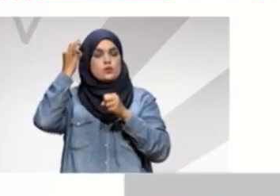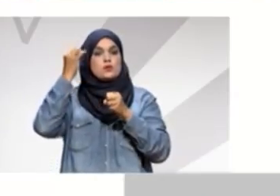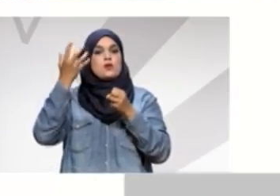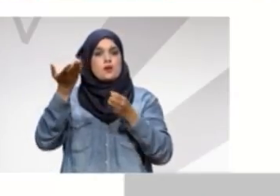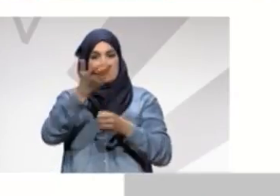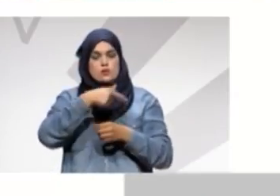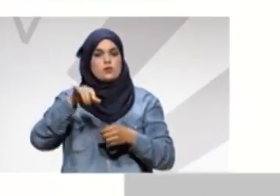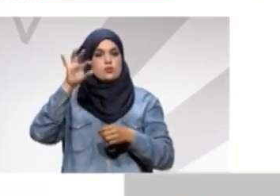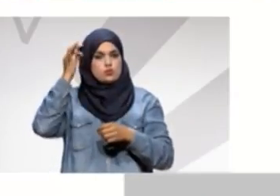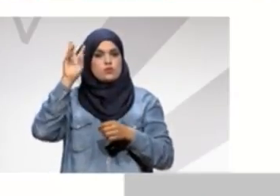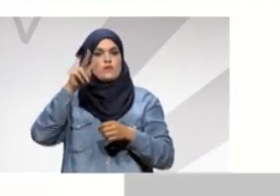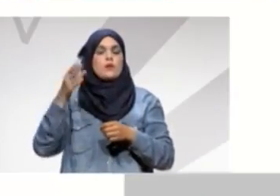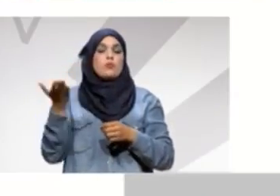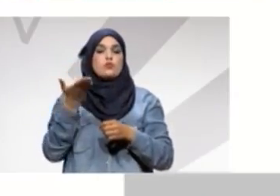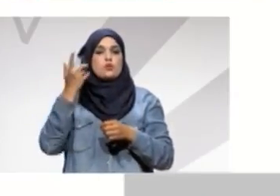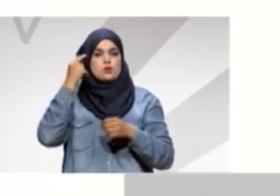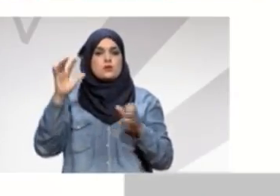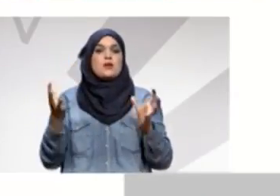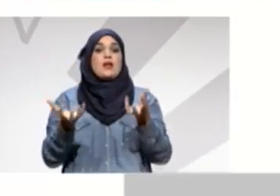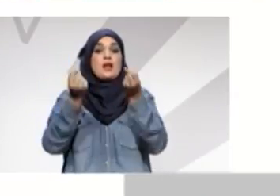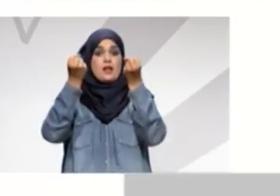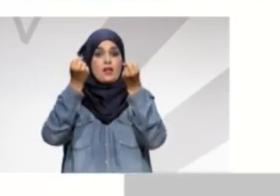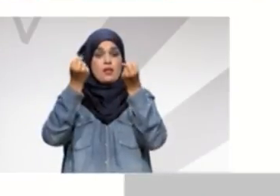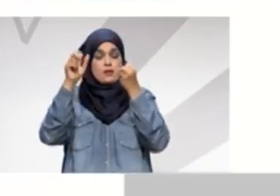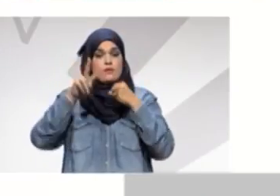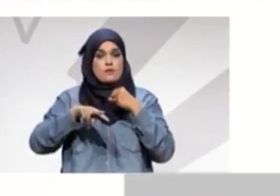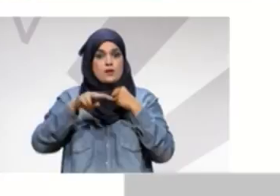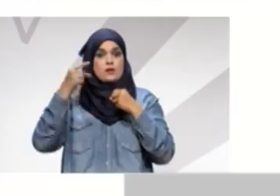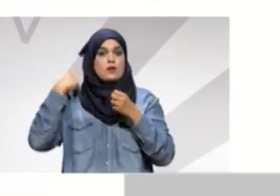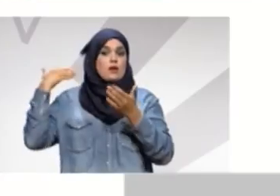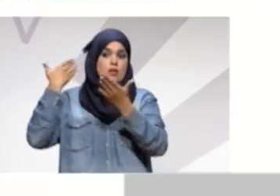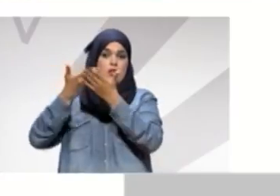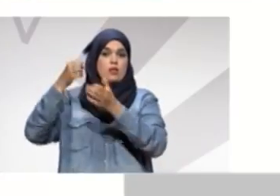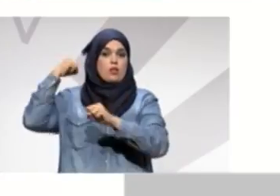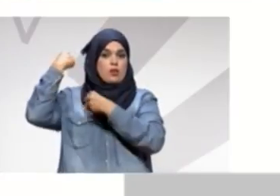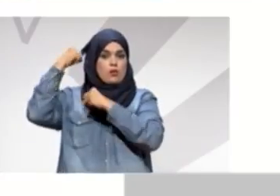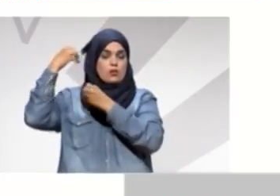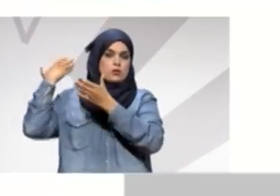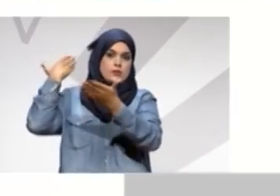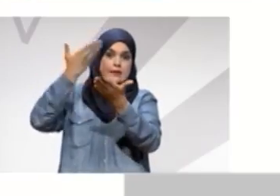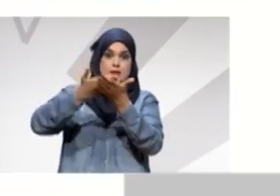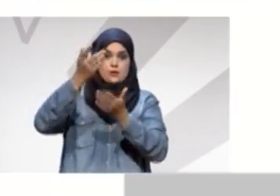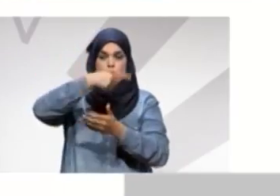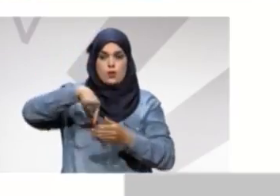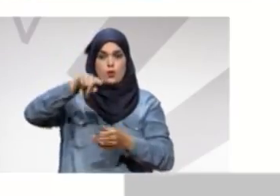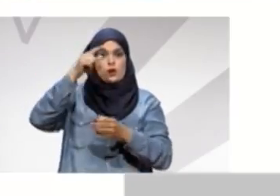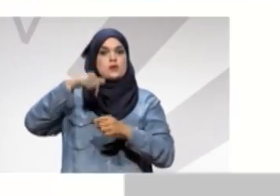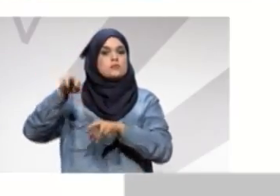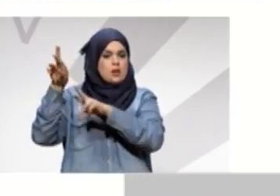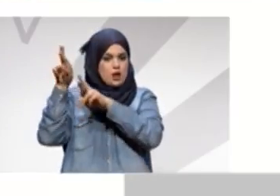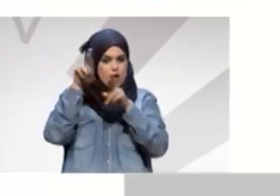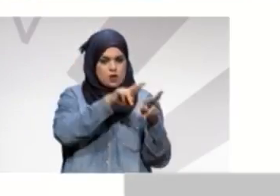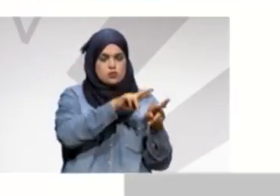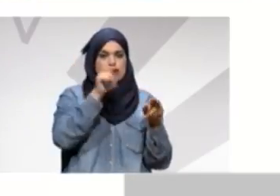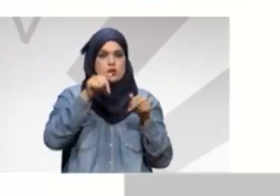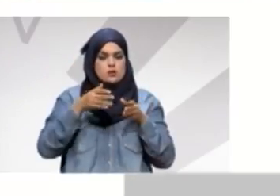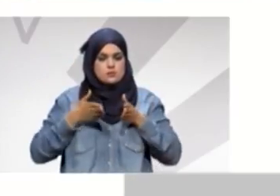إنقاذ بعد ثورة طالت إلى حد ما ولا بد أن نعيدها إلى مسارها الصحيح